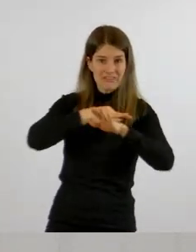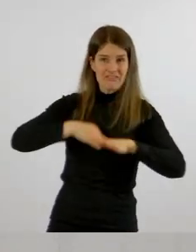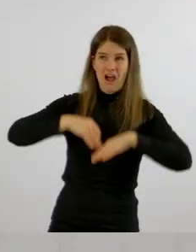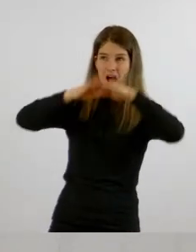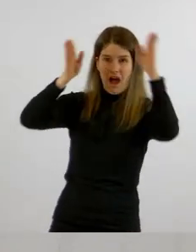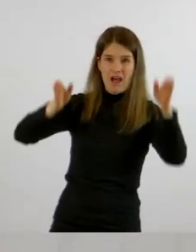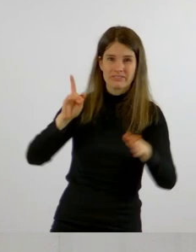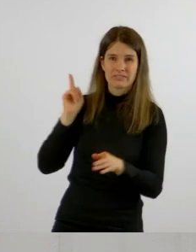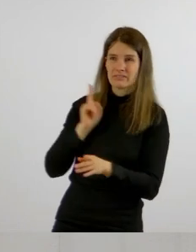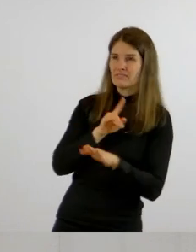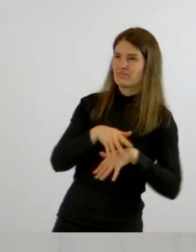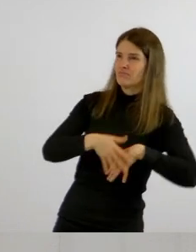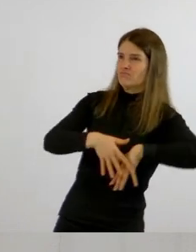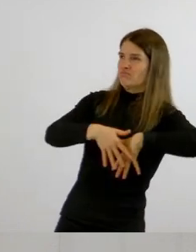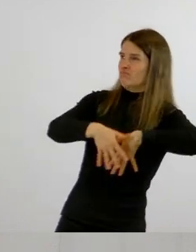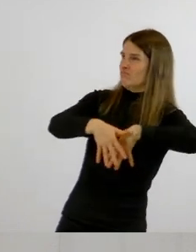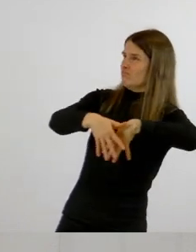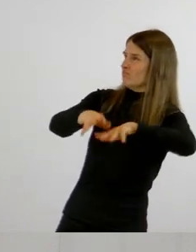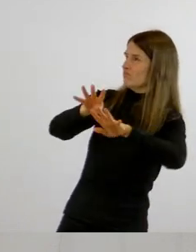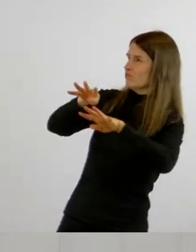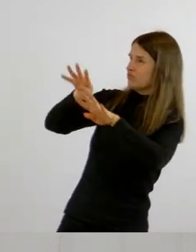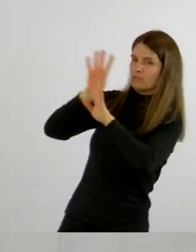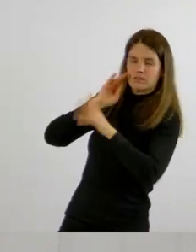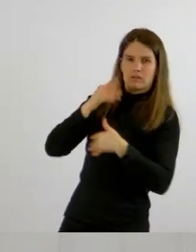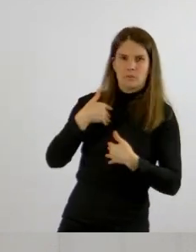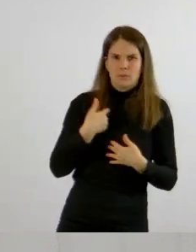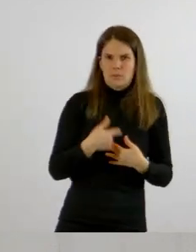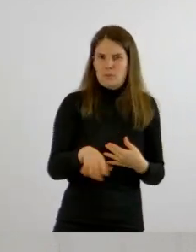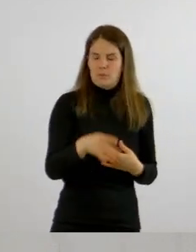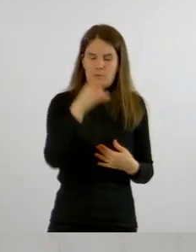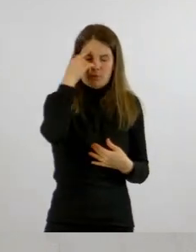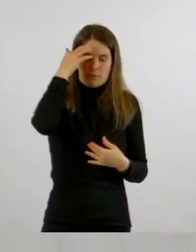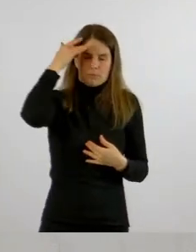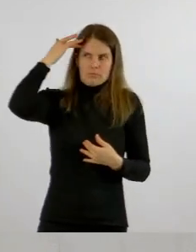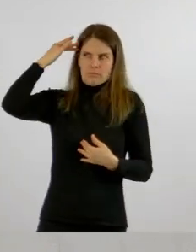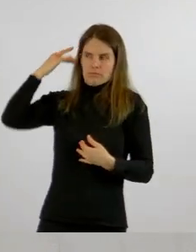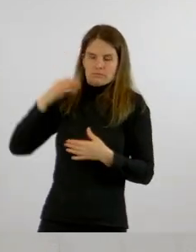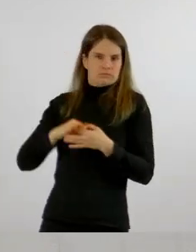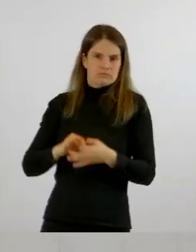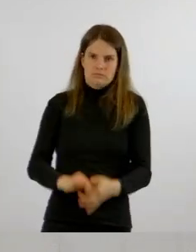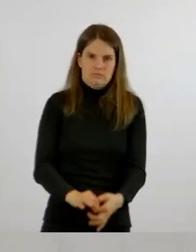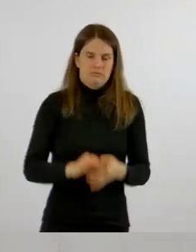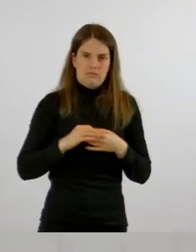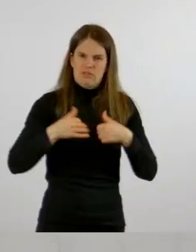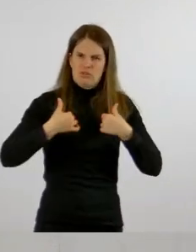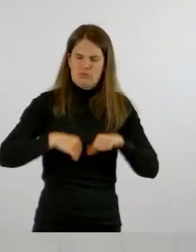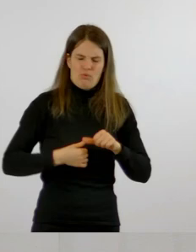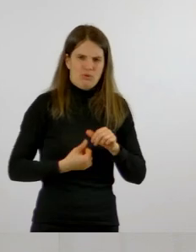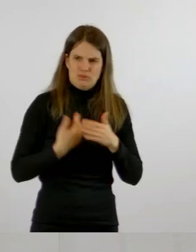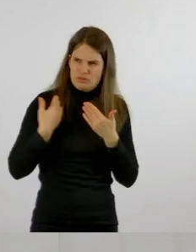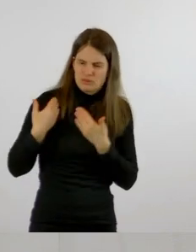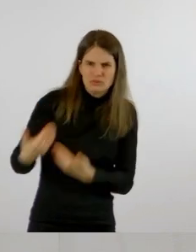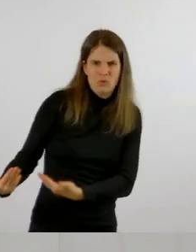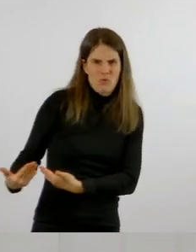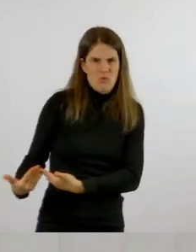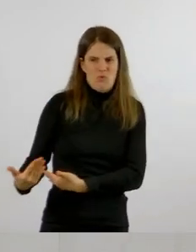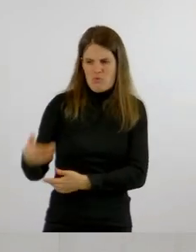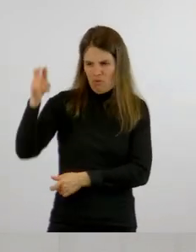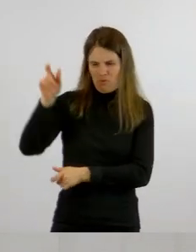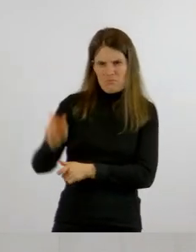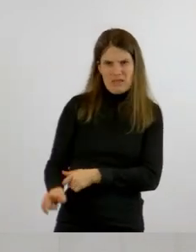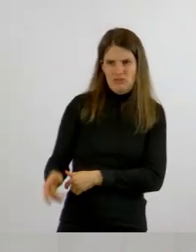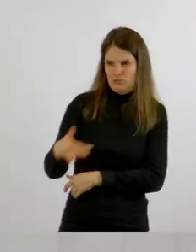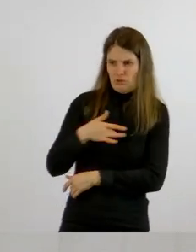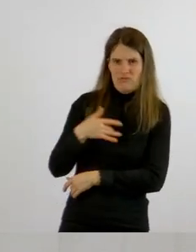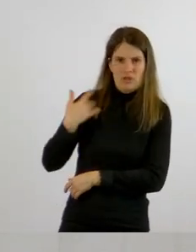ziehen, mich erinnert das eine ganz, ganz schlimme Zeit. Da wird ein unerträglicher Druck auf diese Menschen, die